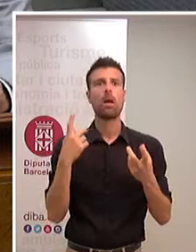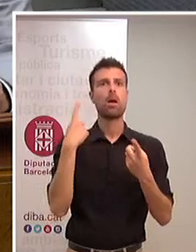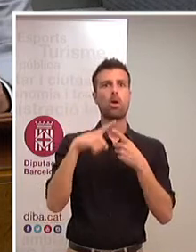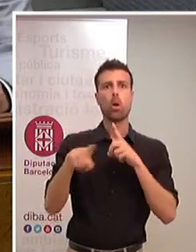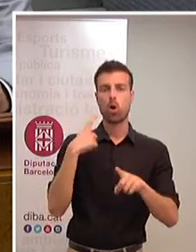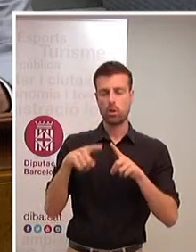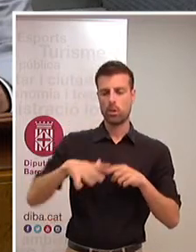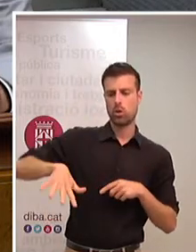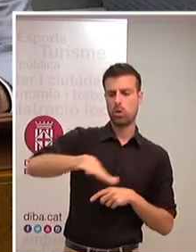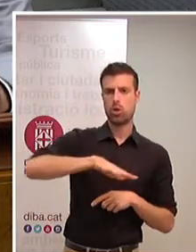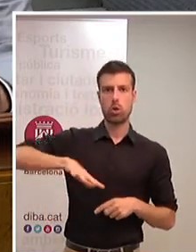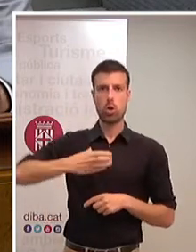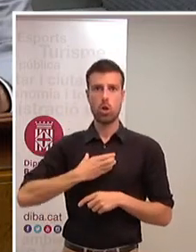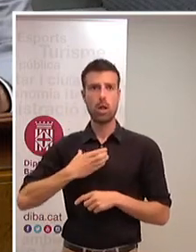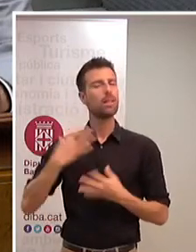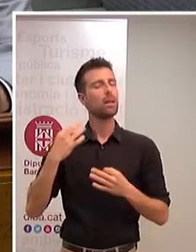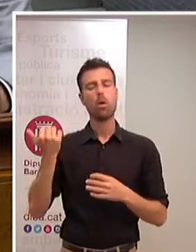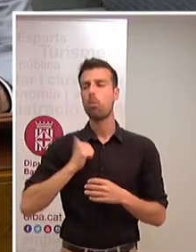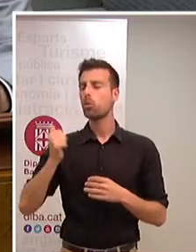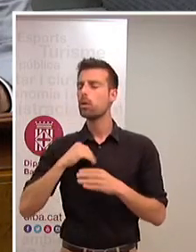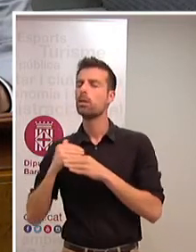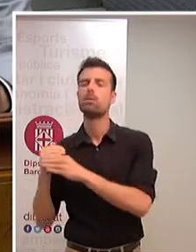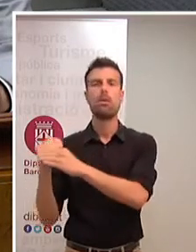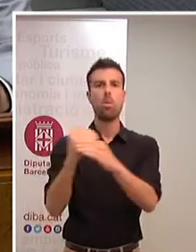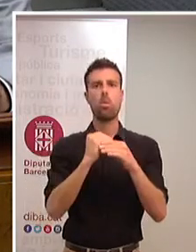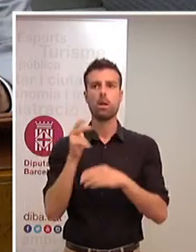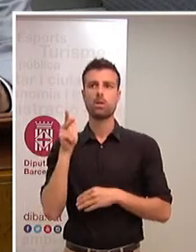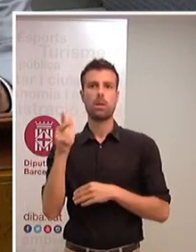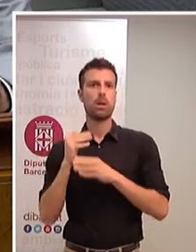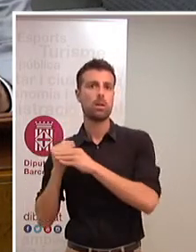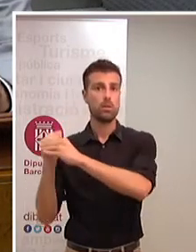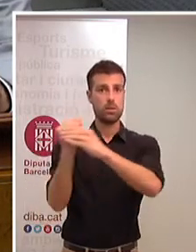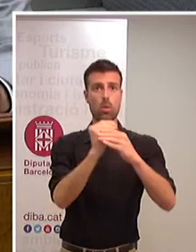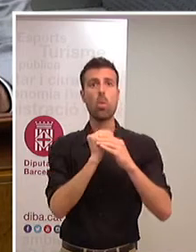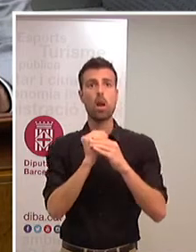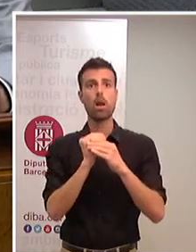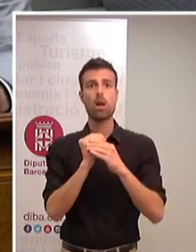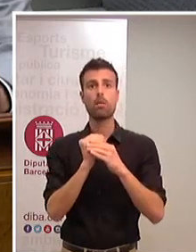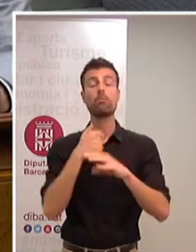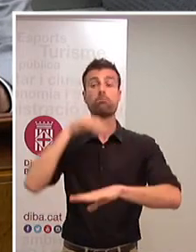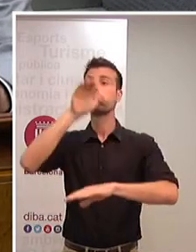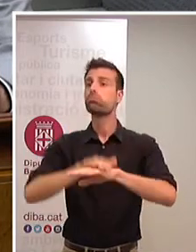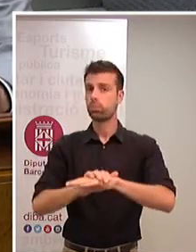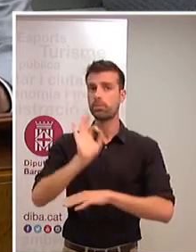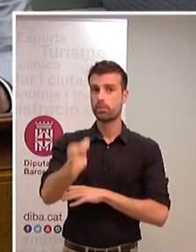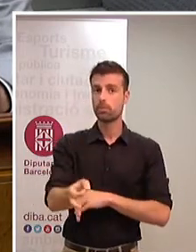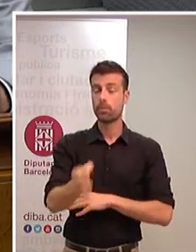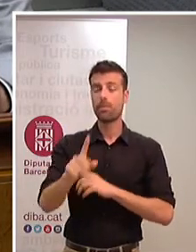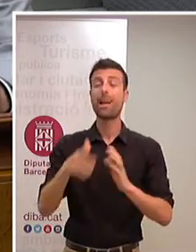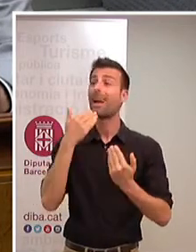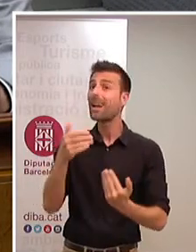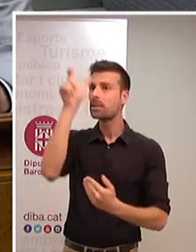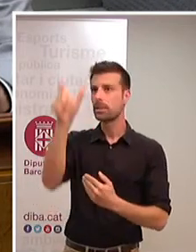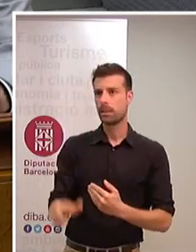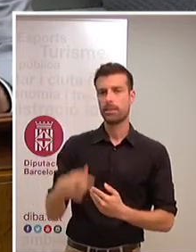demarcació han de tindre les mateixes oportunitats i els mateixos drets s'ha complert. I s'ha complert des d'aquesta sensibilitat que